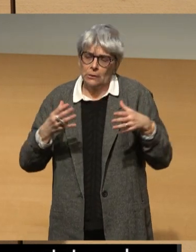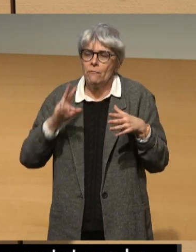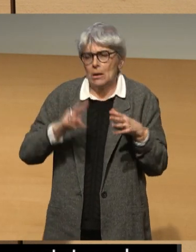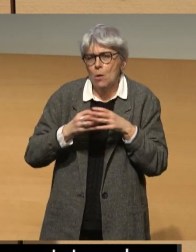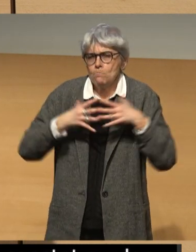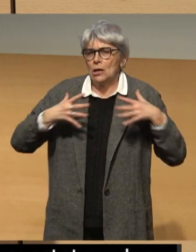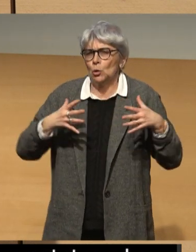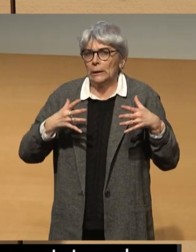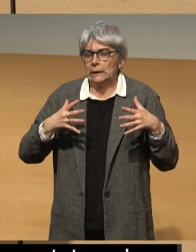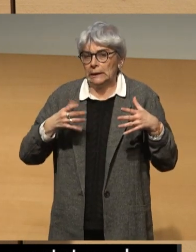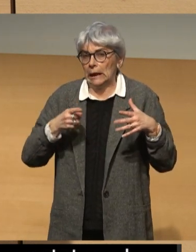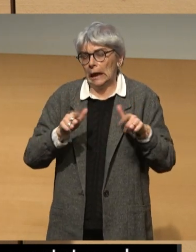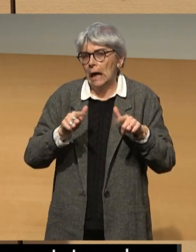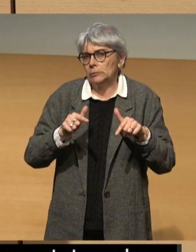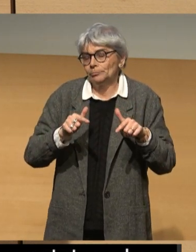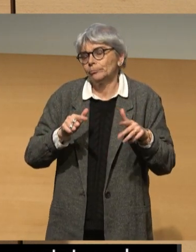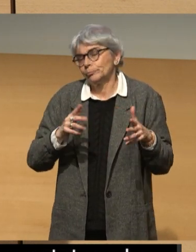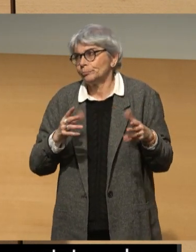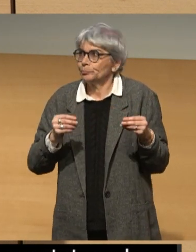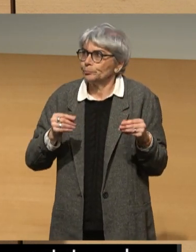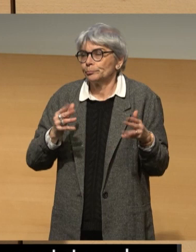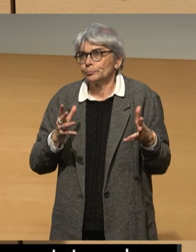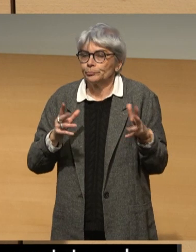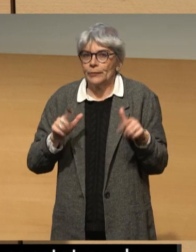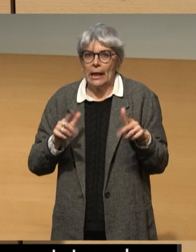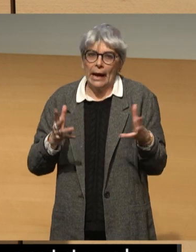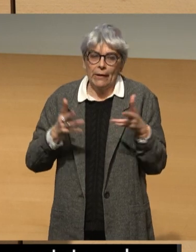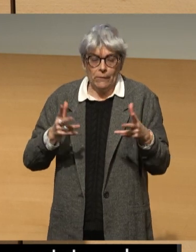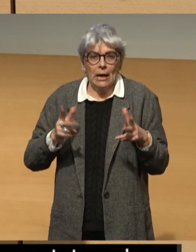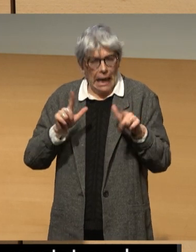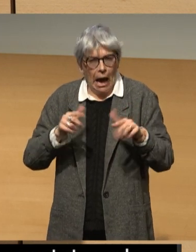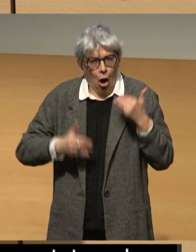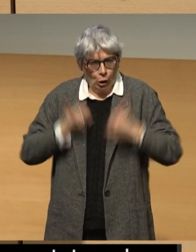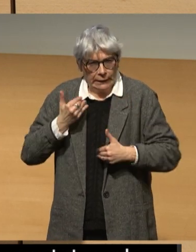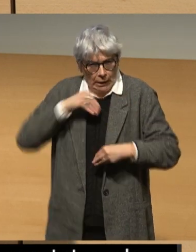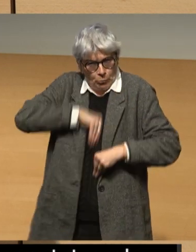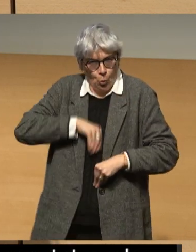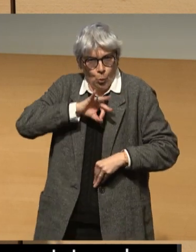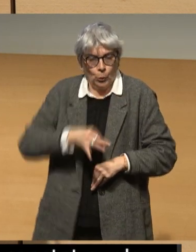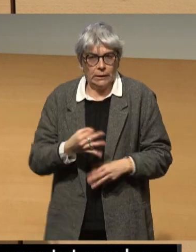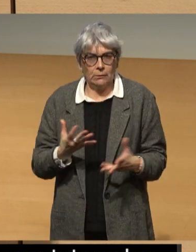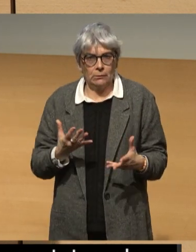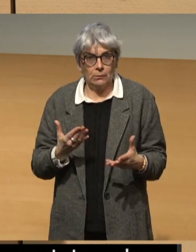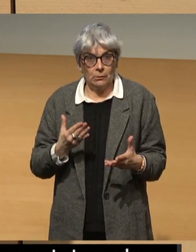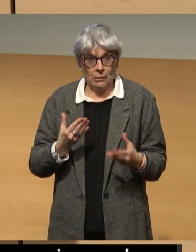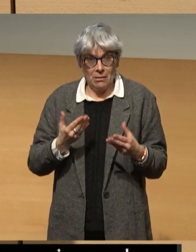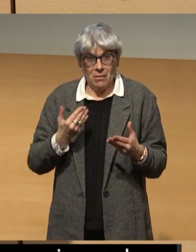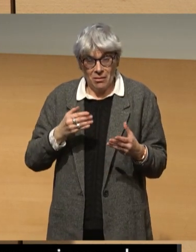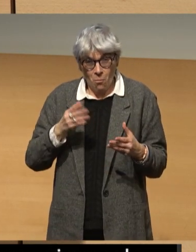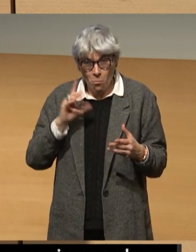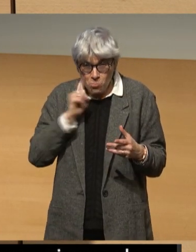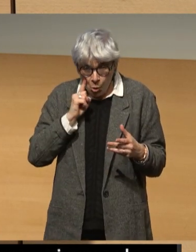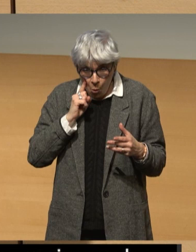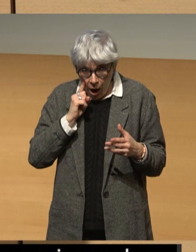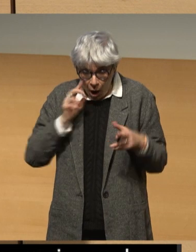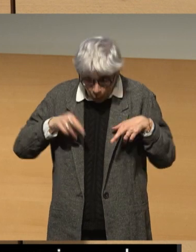majorité est atteinte, enfin est atteinte, vit avec un handicap et c'est bien souvent ce handicap qui les a aussi